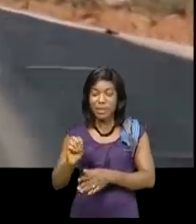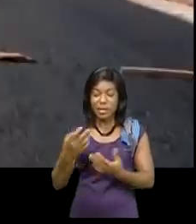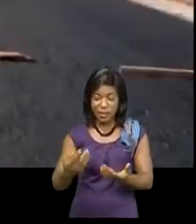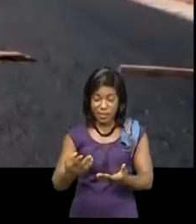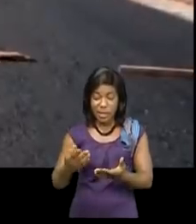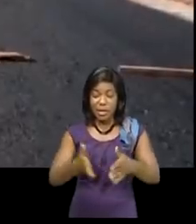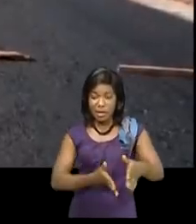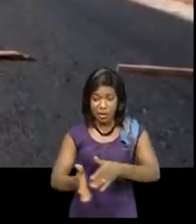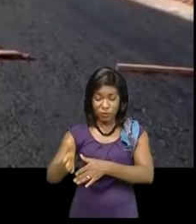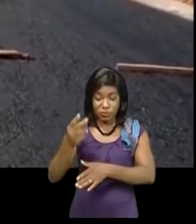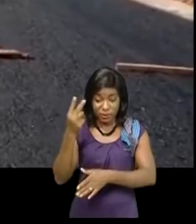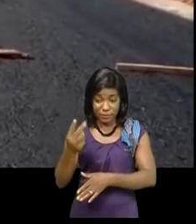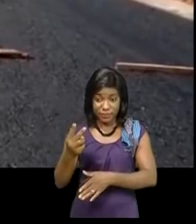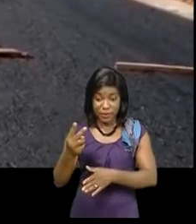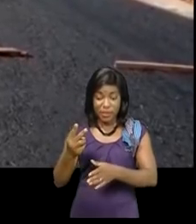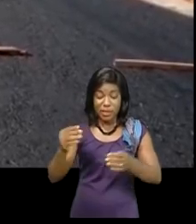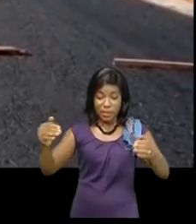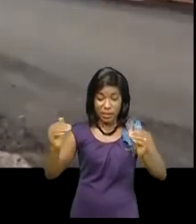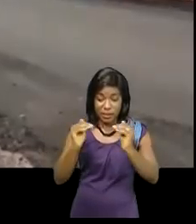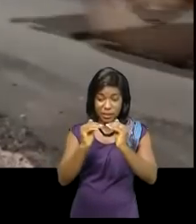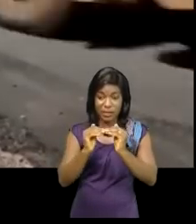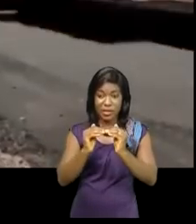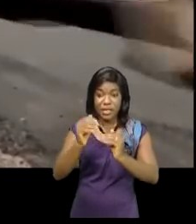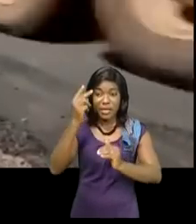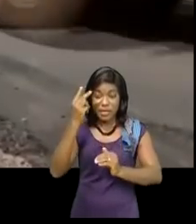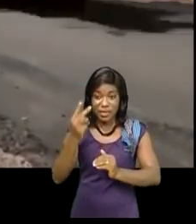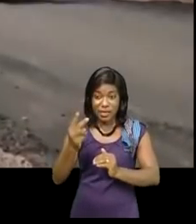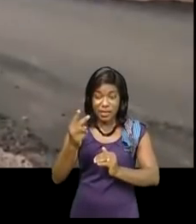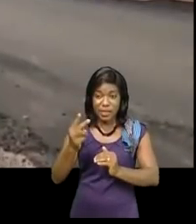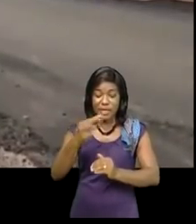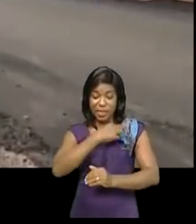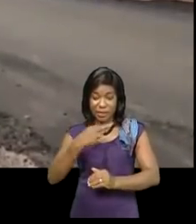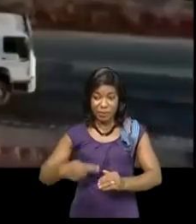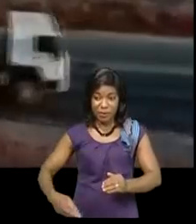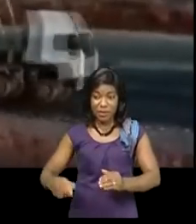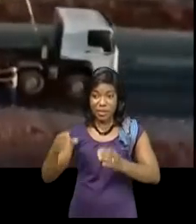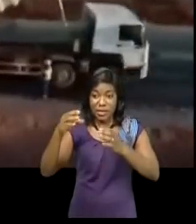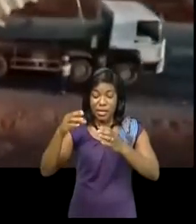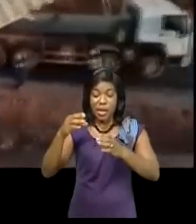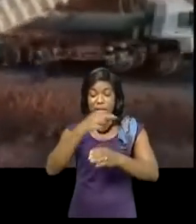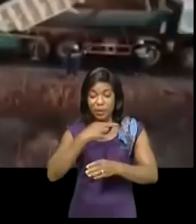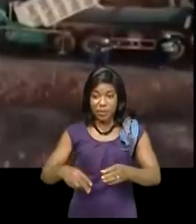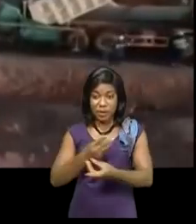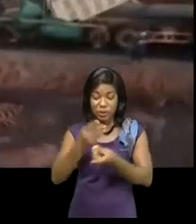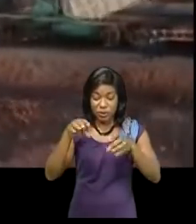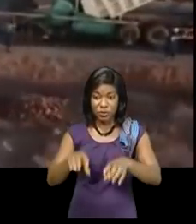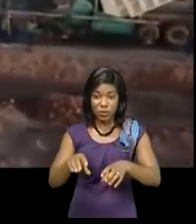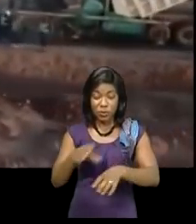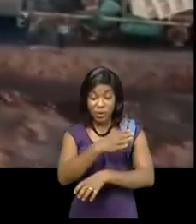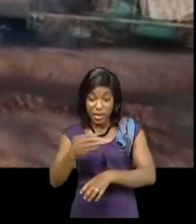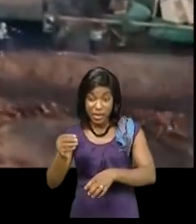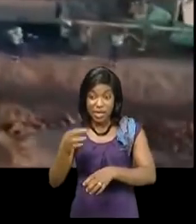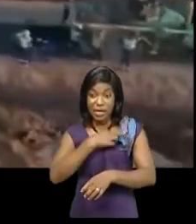du Haut-Katanga à la province de Koppabend, et qui relie la République démocratique du Congo et la République